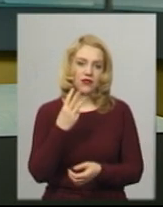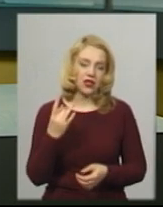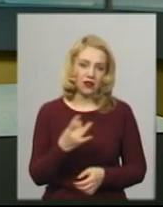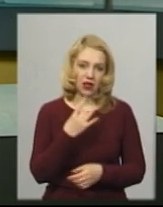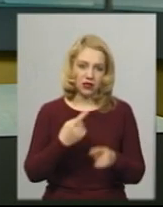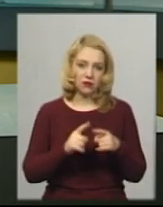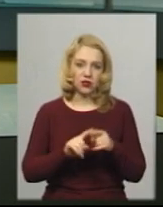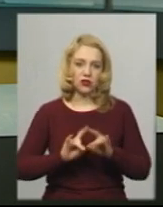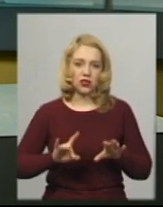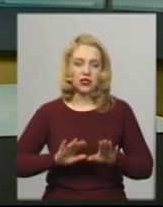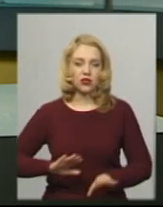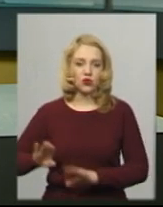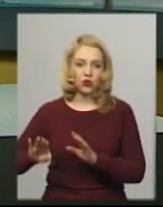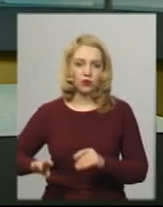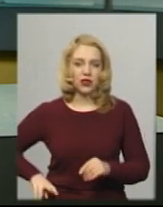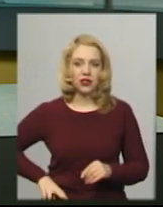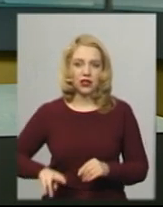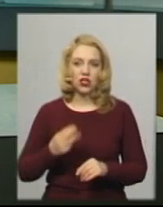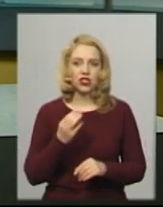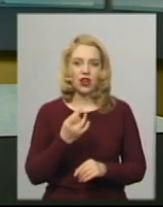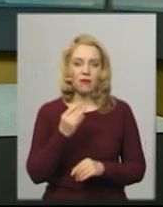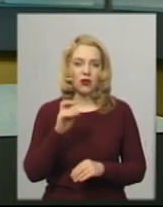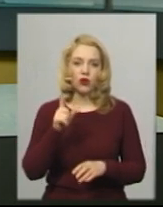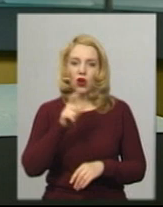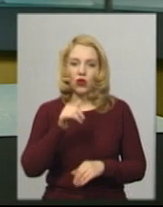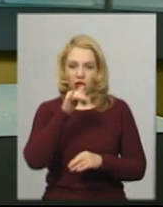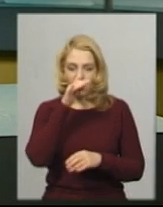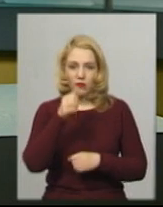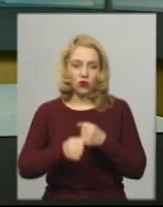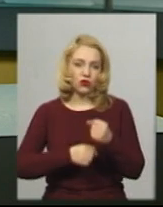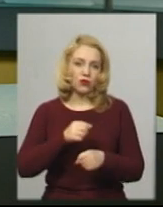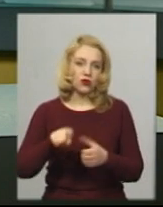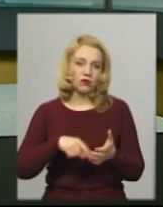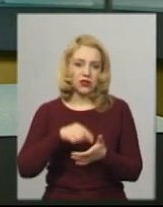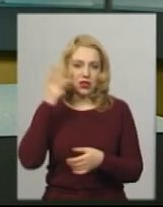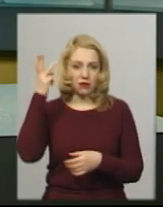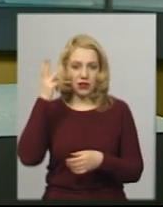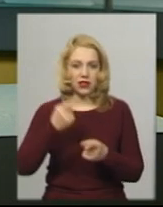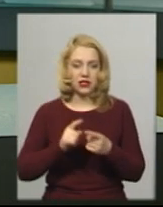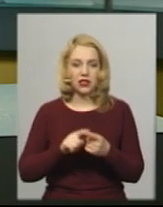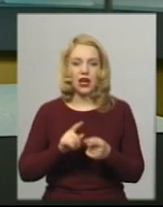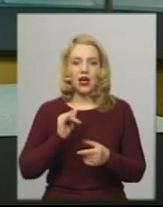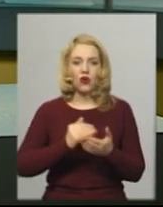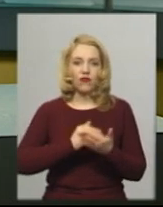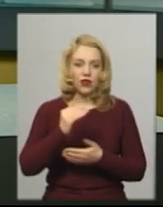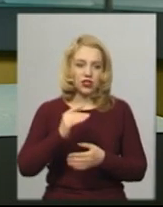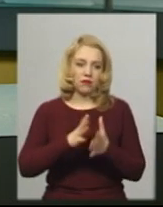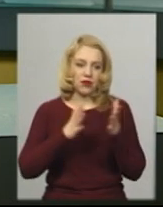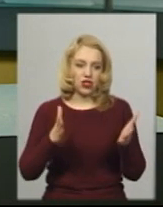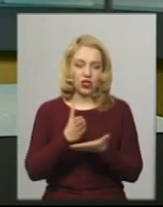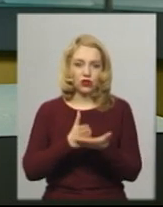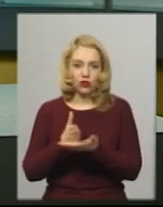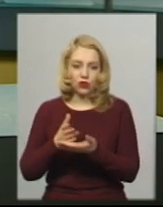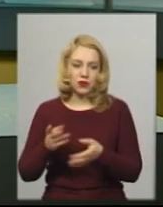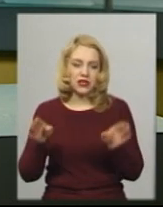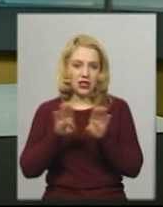директора Людмила Щербатюк. Жителі сіл та районів не можуть дістатися Хмельницького. Вищі та більшість служб зачинені на карантин. А